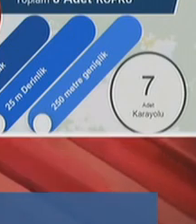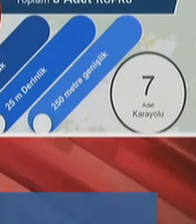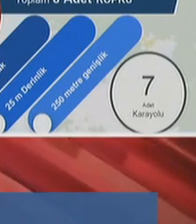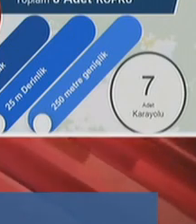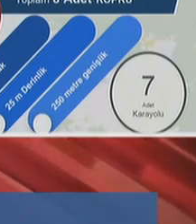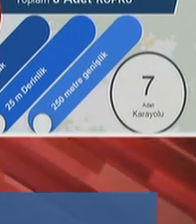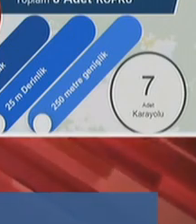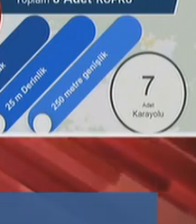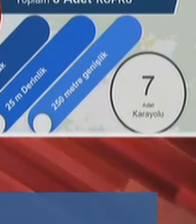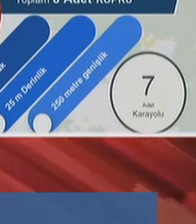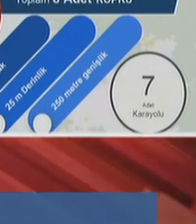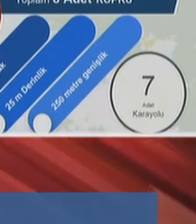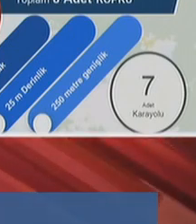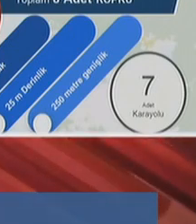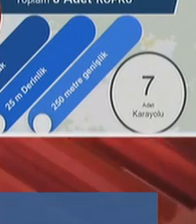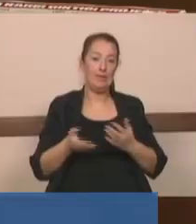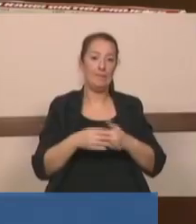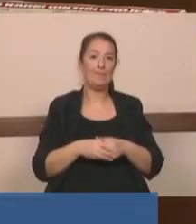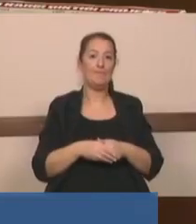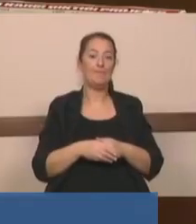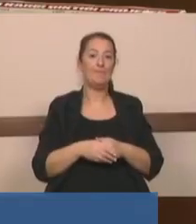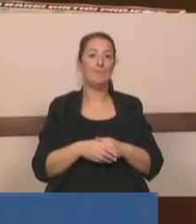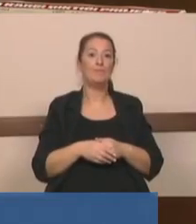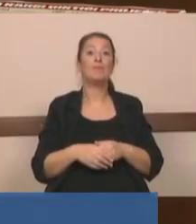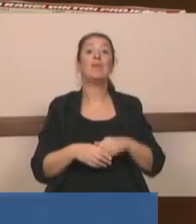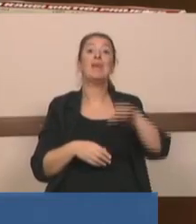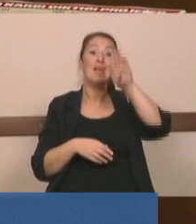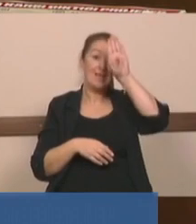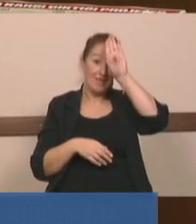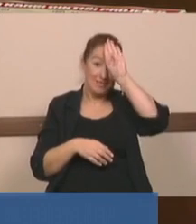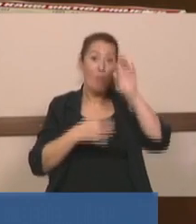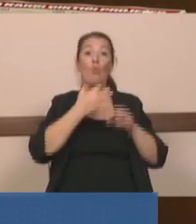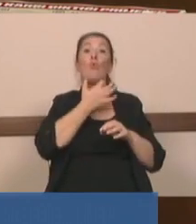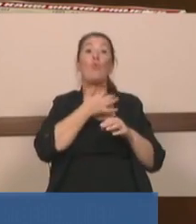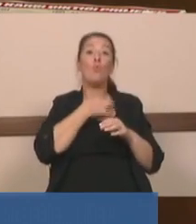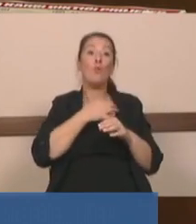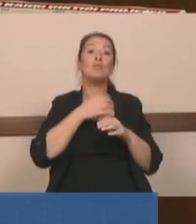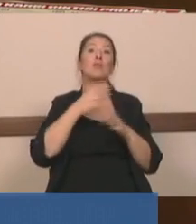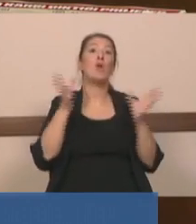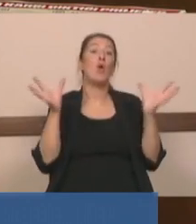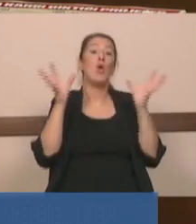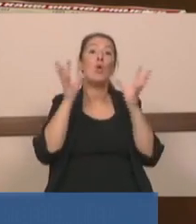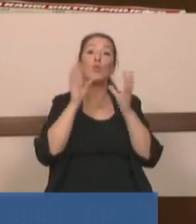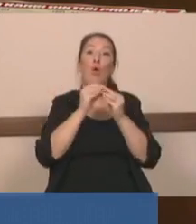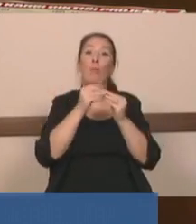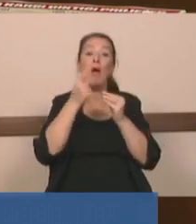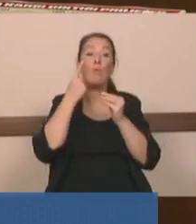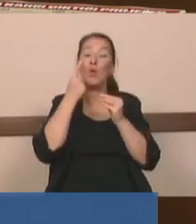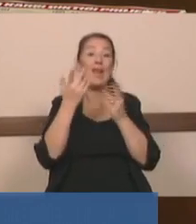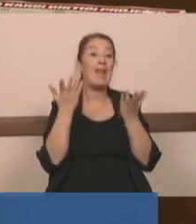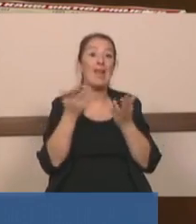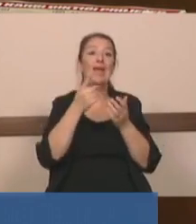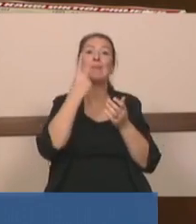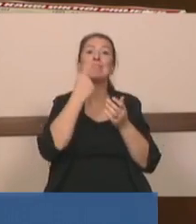üst seviyede tereddüt duyan bilim insanları var. İstanbul boğazının toplam kapasitesi ne kadar? Yıllık yirmi beş bin.